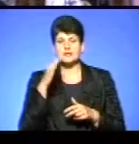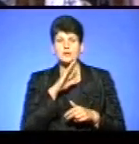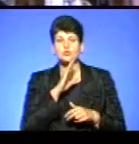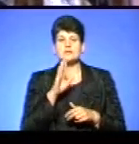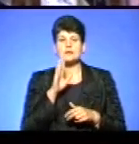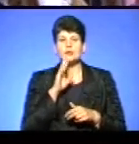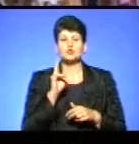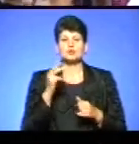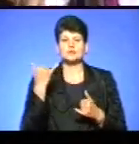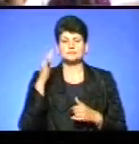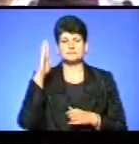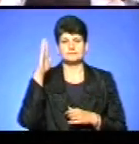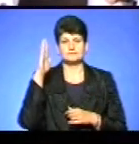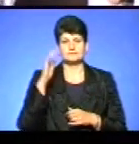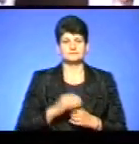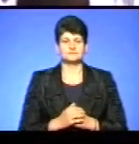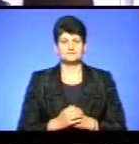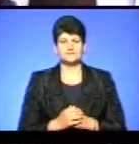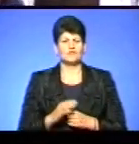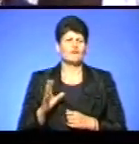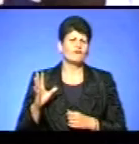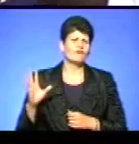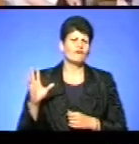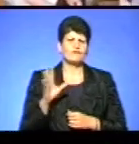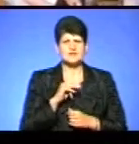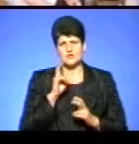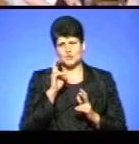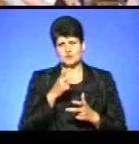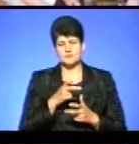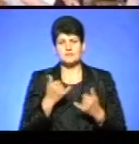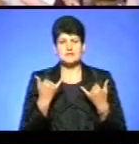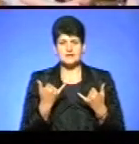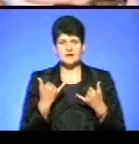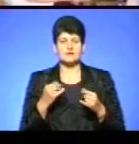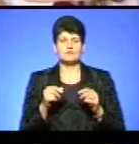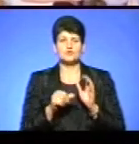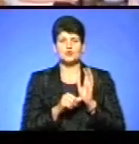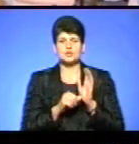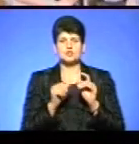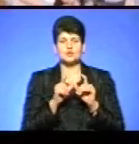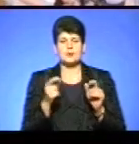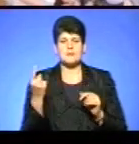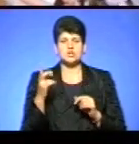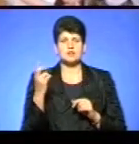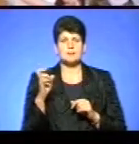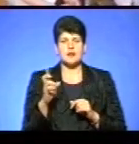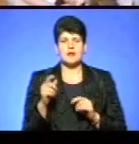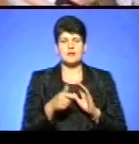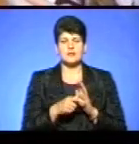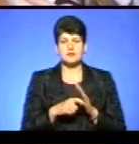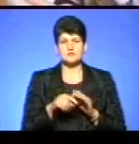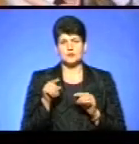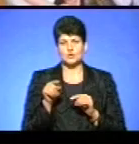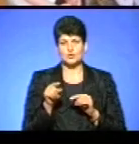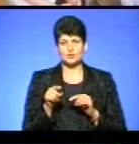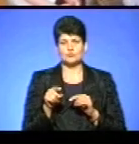за мамою зараз? Я. Так, всі скучають. Ми зараз у Тернопільській шостій школі, перший Б-клас. Тут, позаду мене,